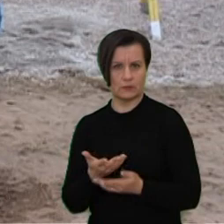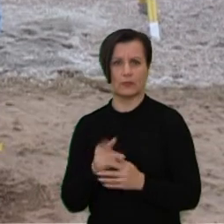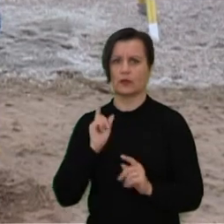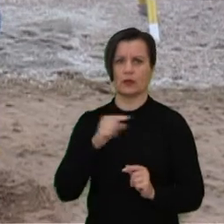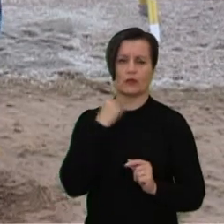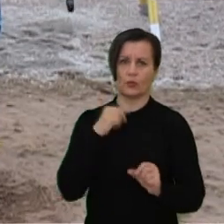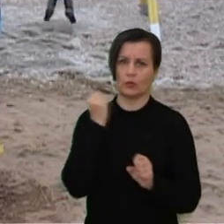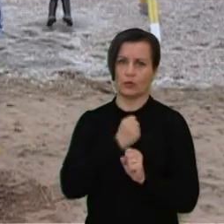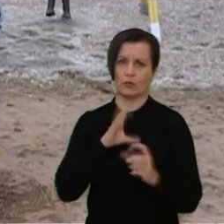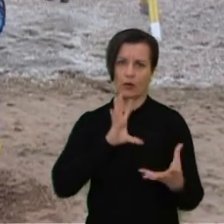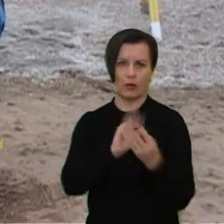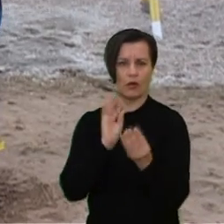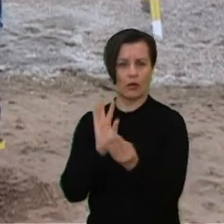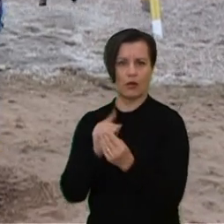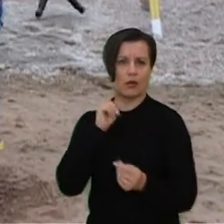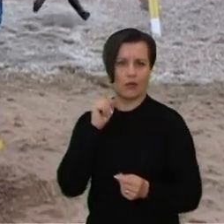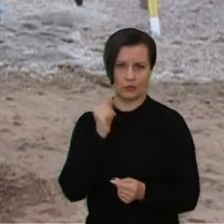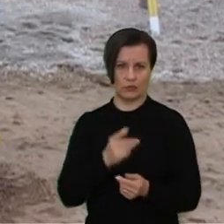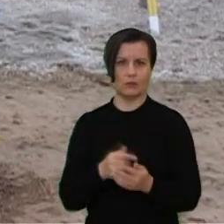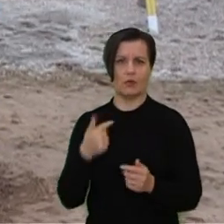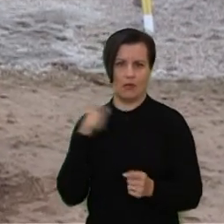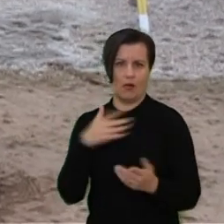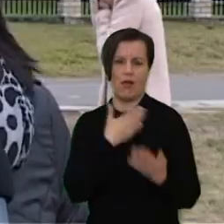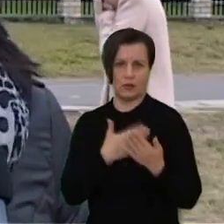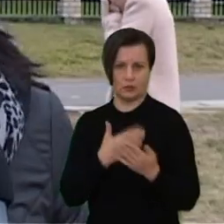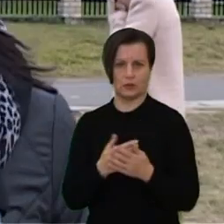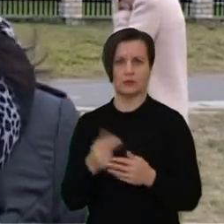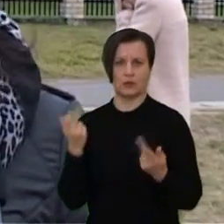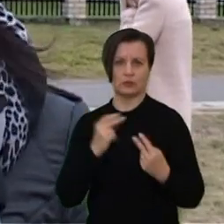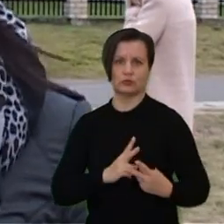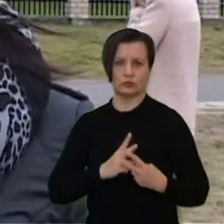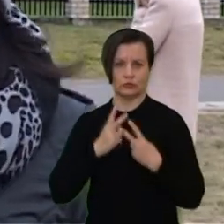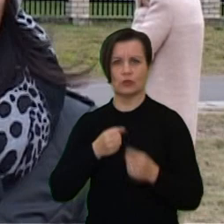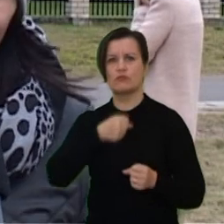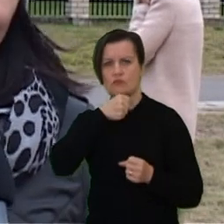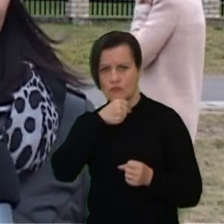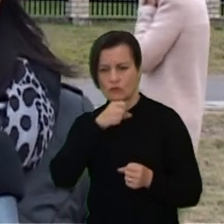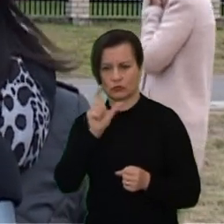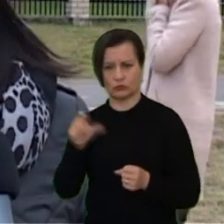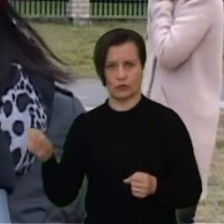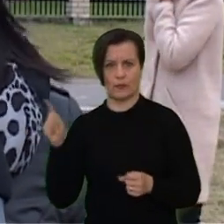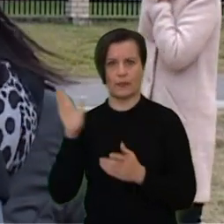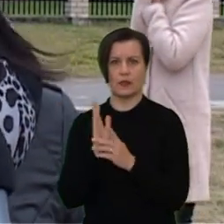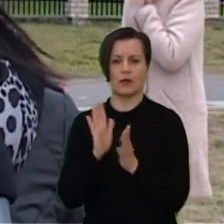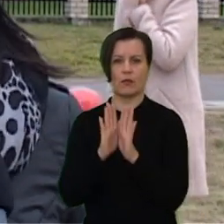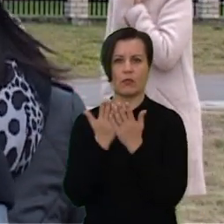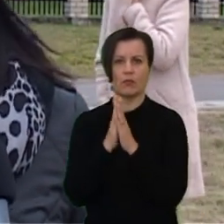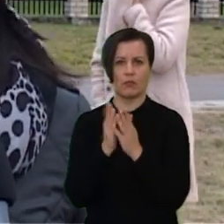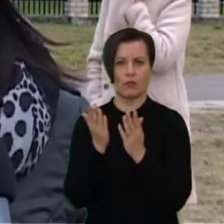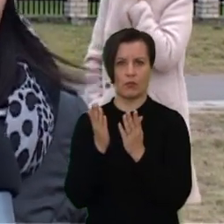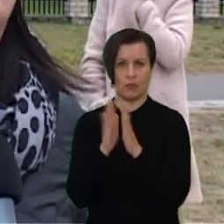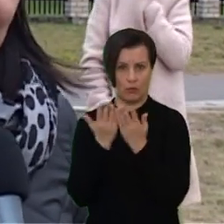jaunimo. Daugiau dirbam su jaunimo ir jie aktyvesni pas mus yra. Bet džiaugiamės ir pagyvenam su biblioteka,